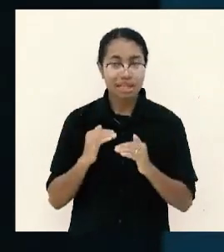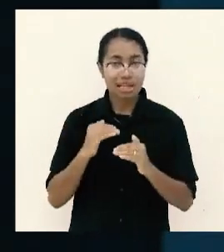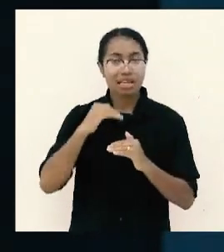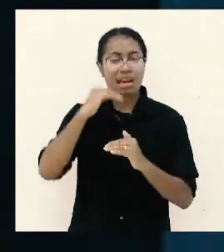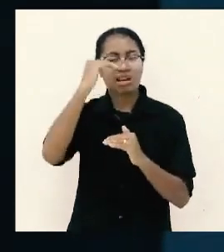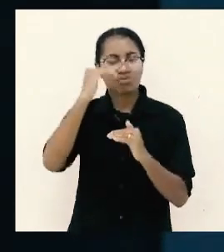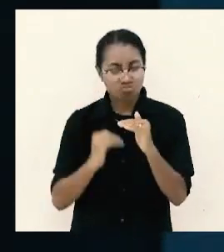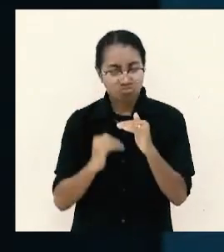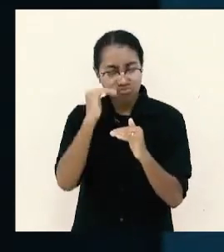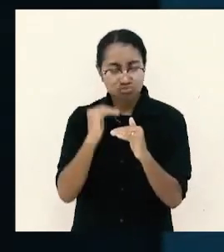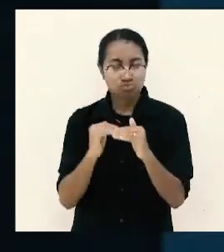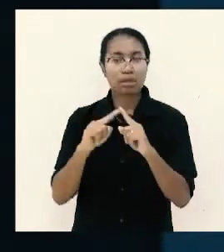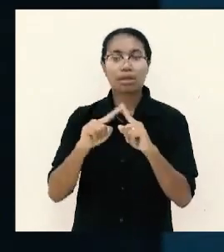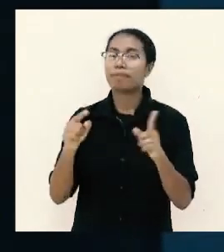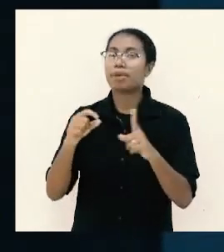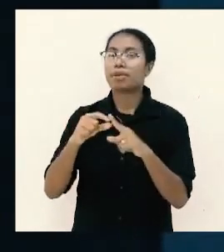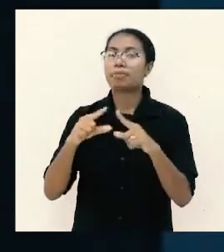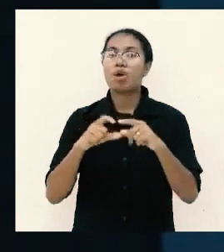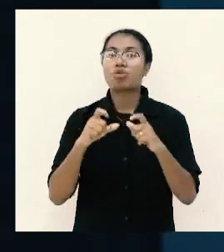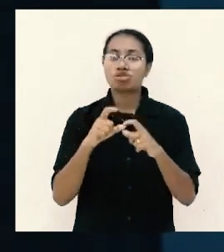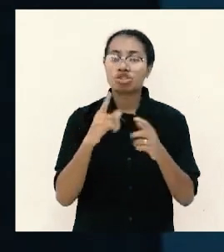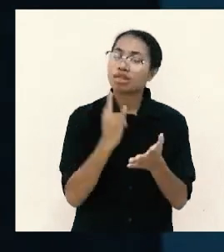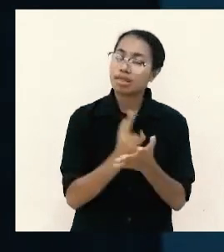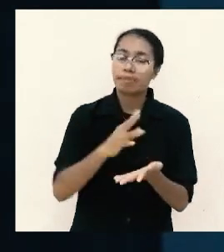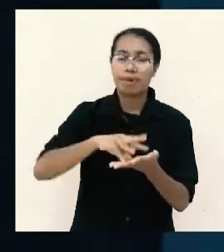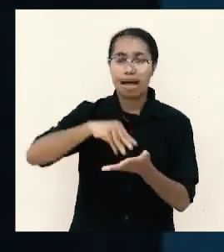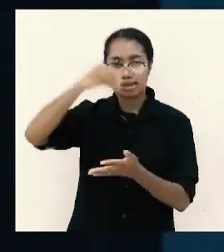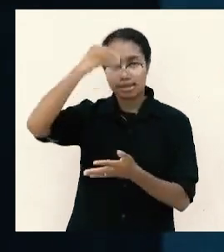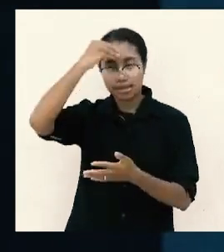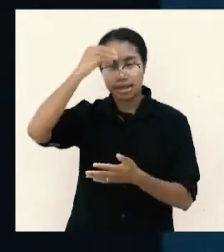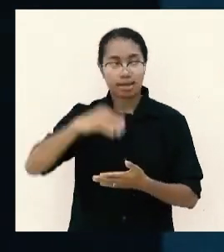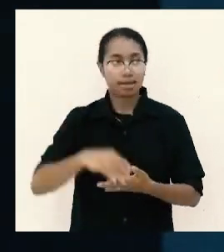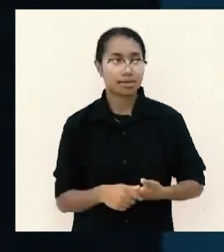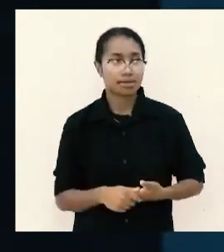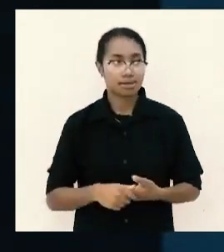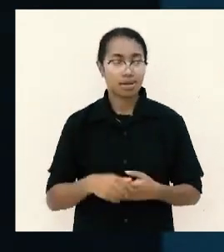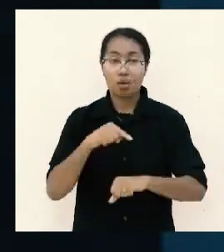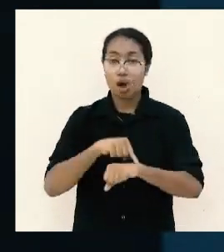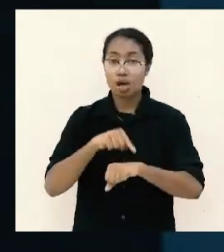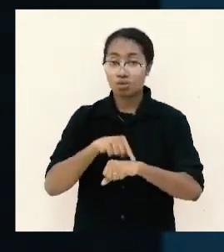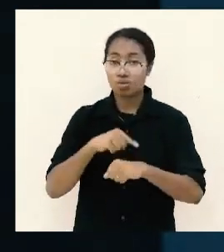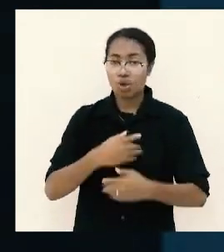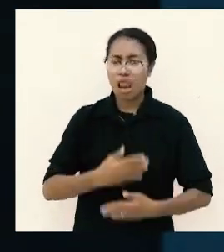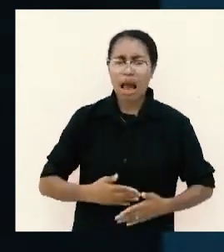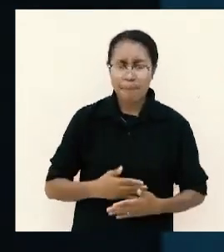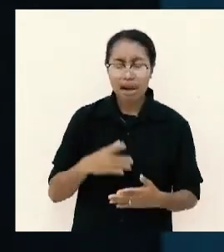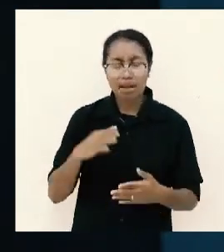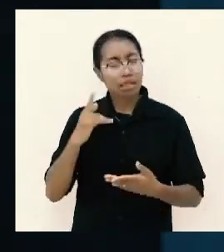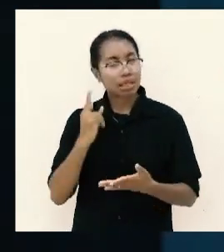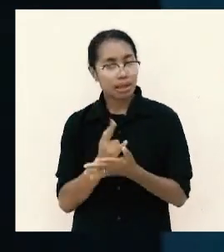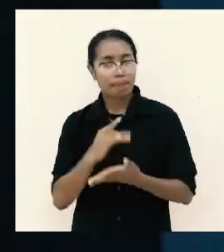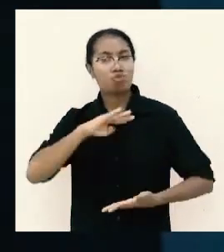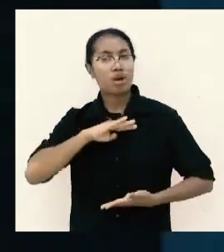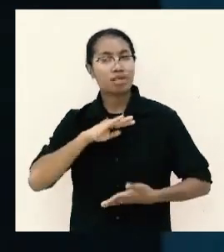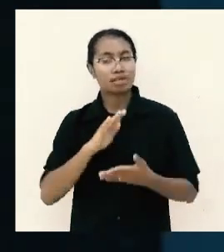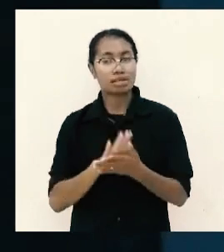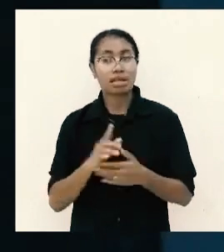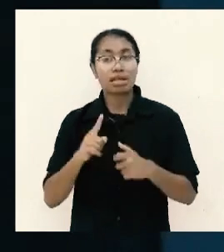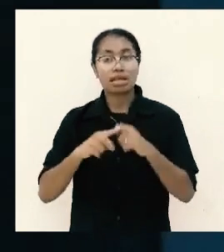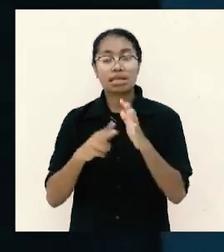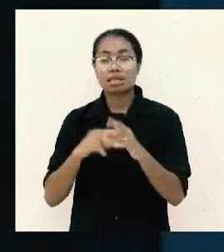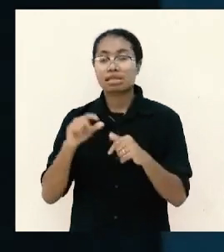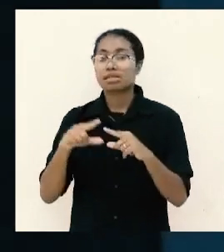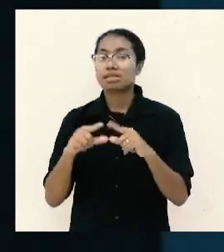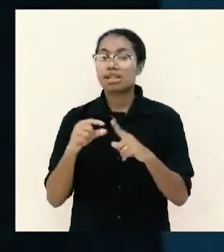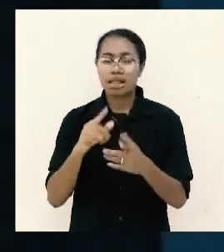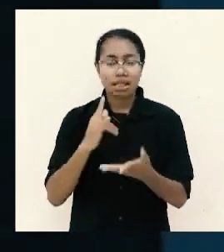tapi Paulus tetap belajar waktu lapar puas waktu kenyang puas waktu